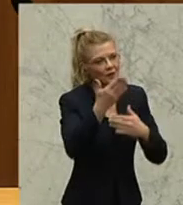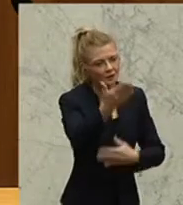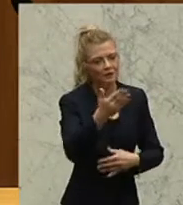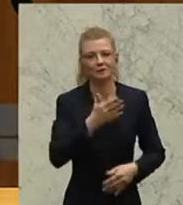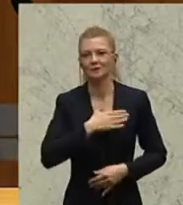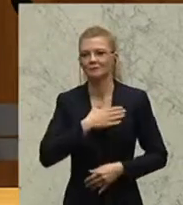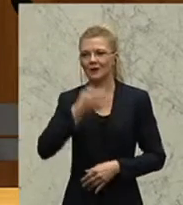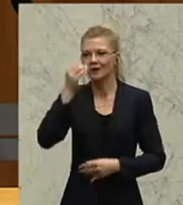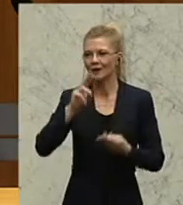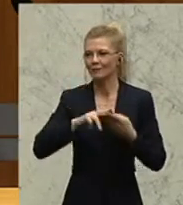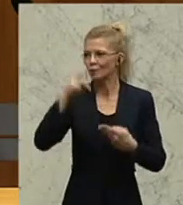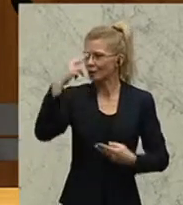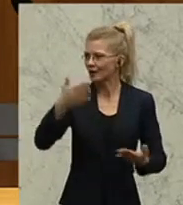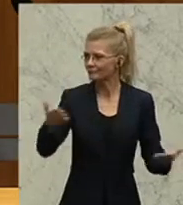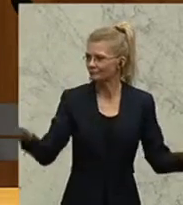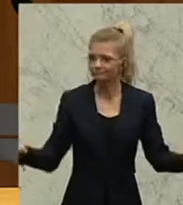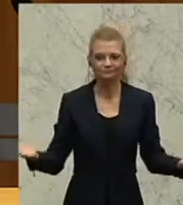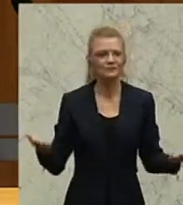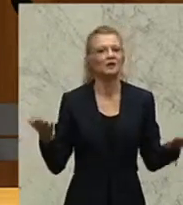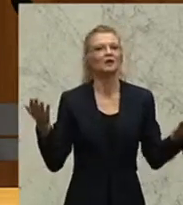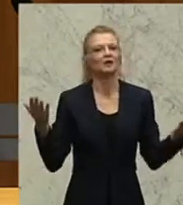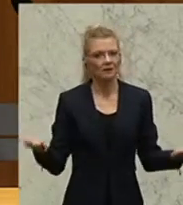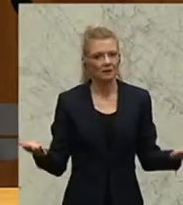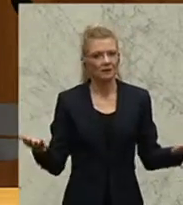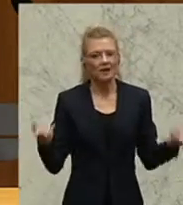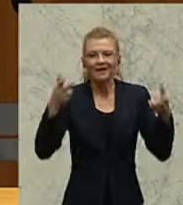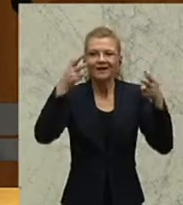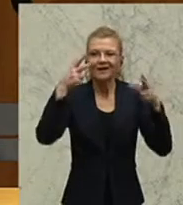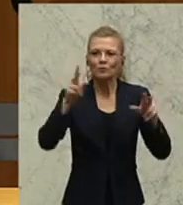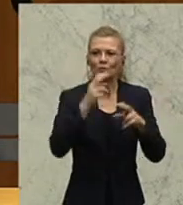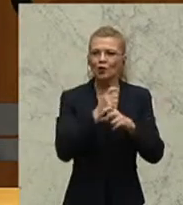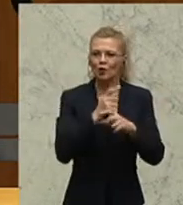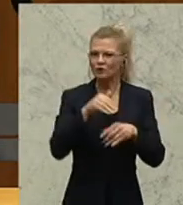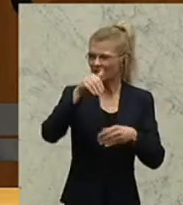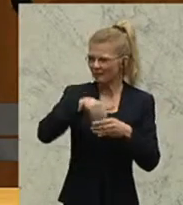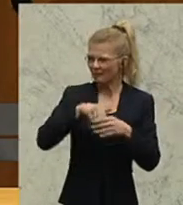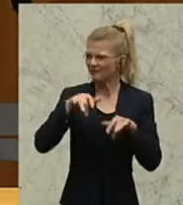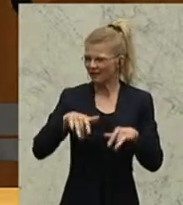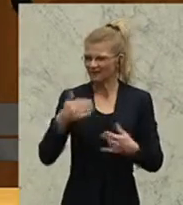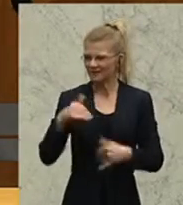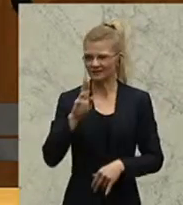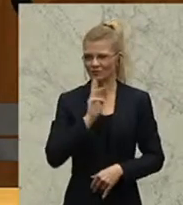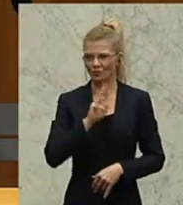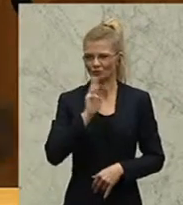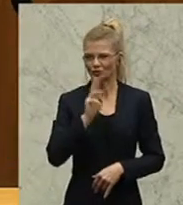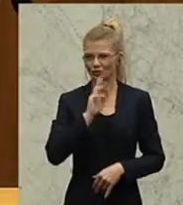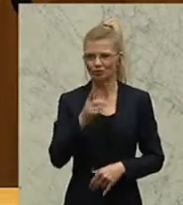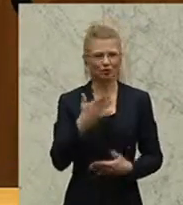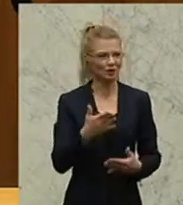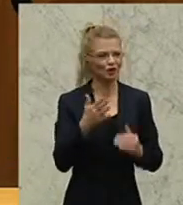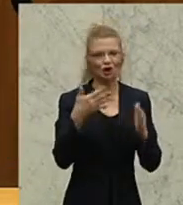die Republik Österreich hat ein eigenartiges Kontrollsystem. Es ist ein sehr kompetentes Kontrollsystem.